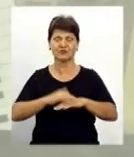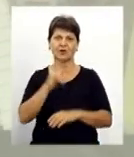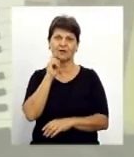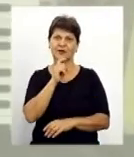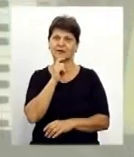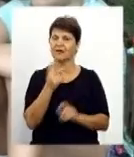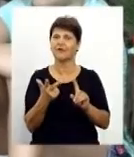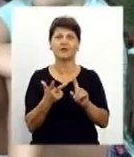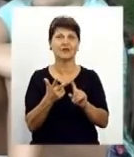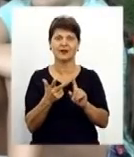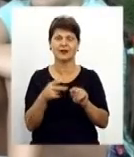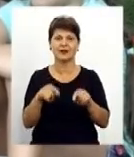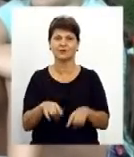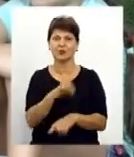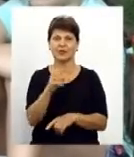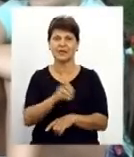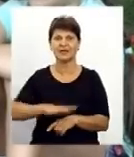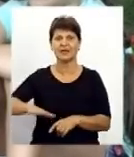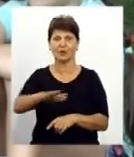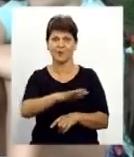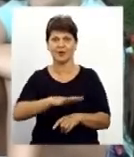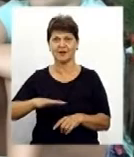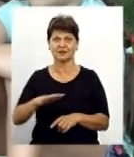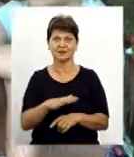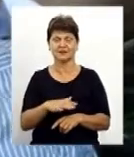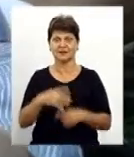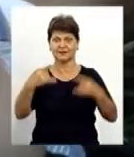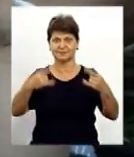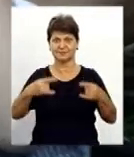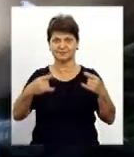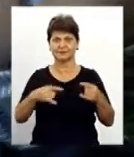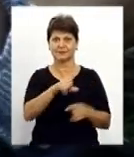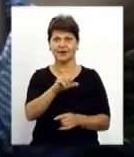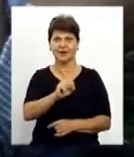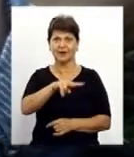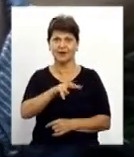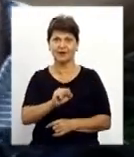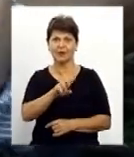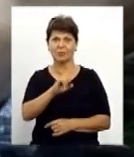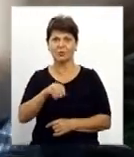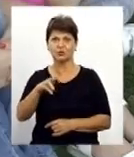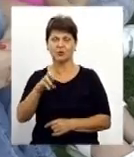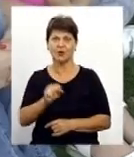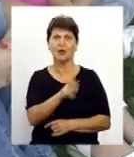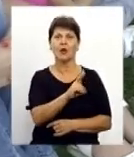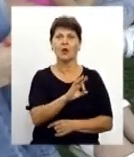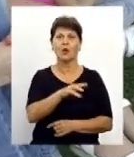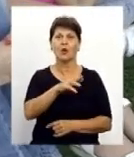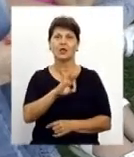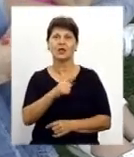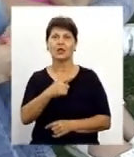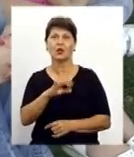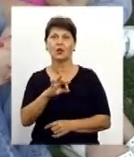проходять втретє. Цього разу на Європейській площі транслювали мультфільми «Хала Будка» та «Коти Горошко», які минулоріч